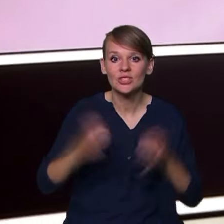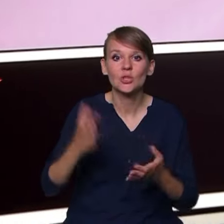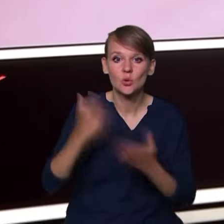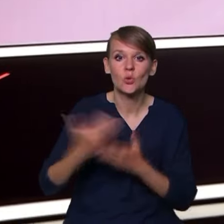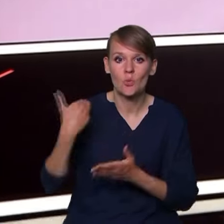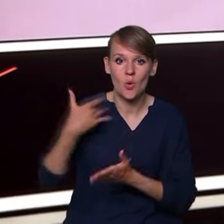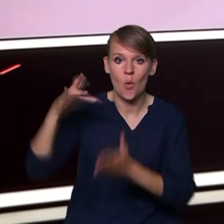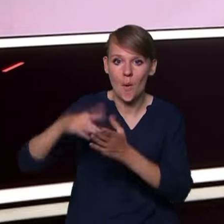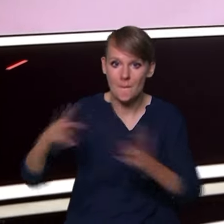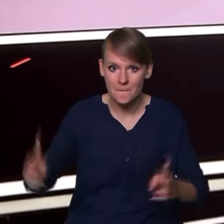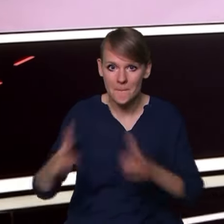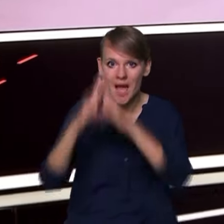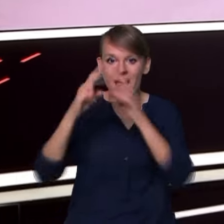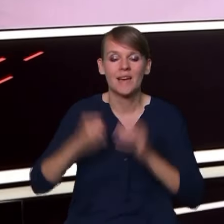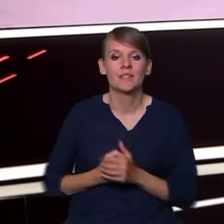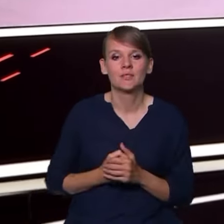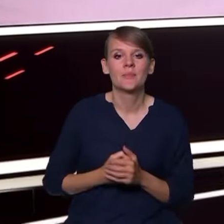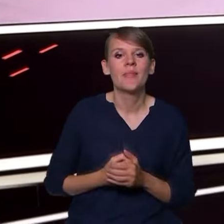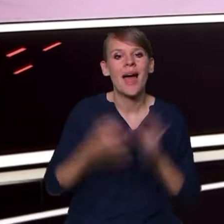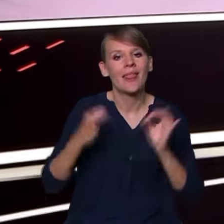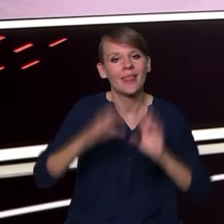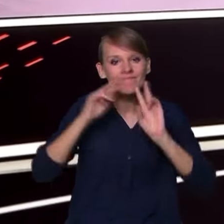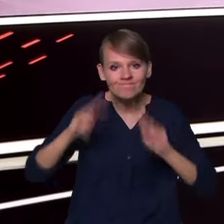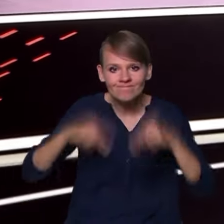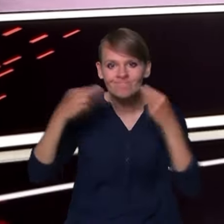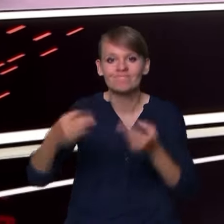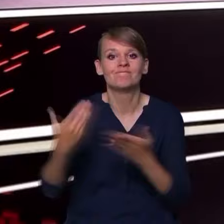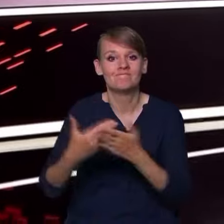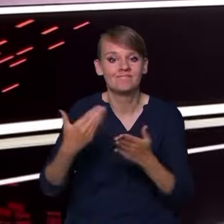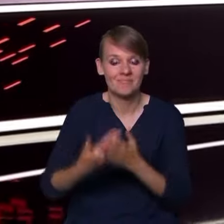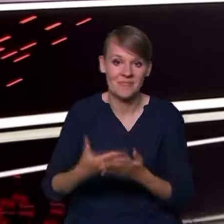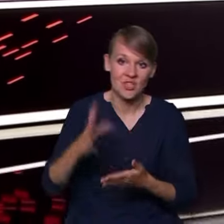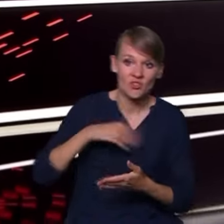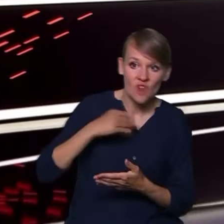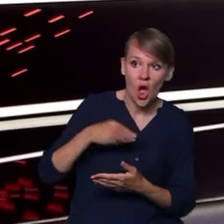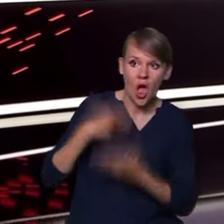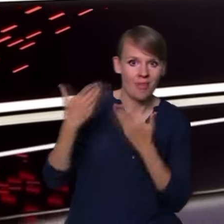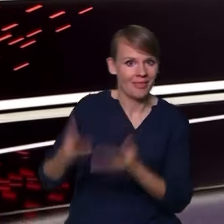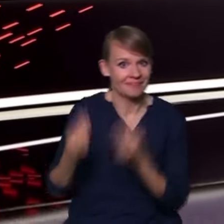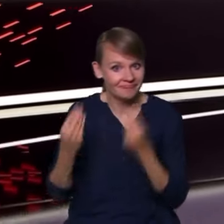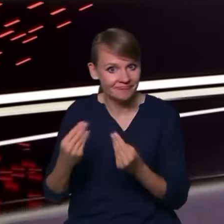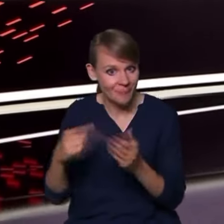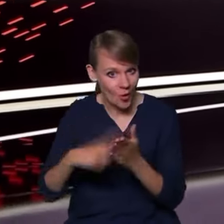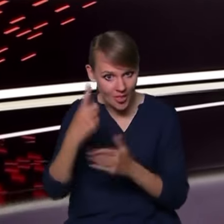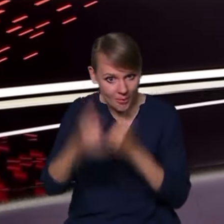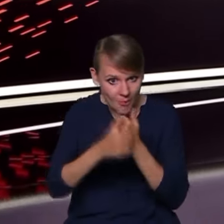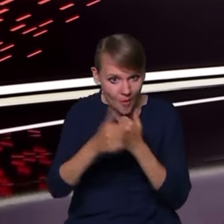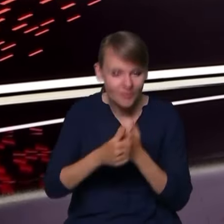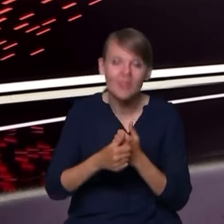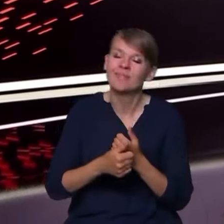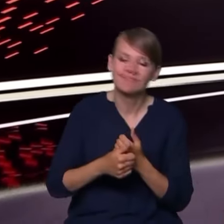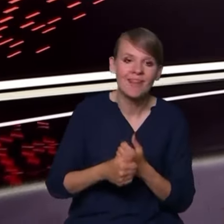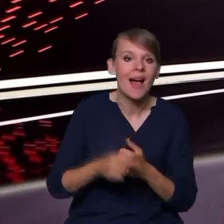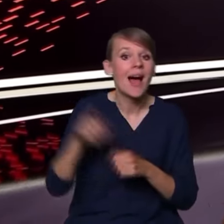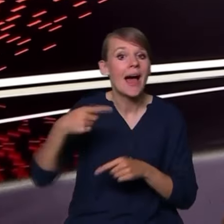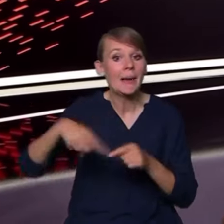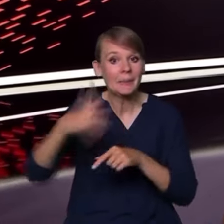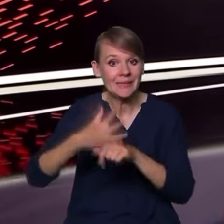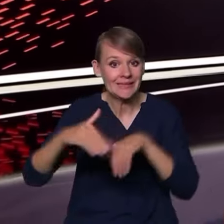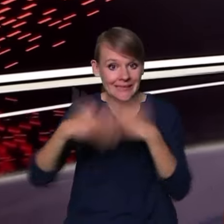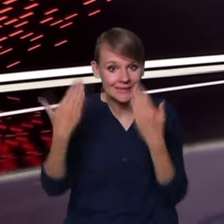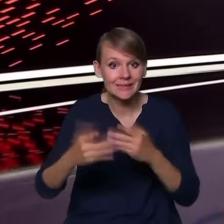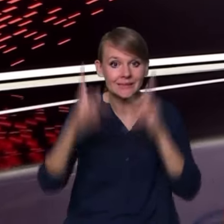Paryżu, ale wracamy tam nie tylko z powodu znakomitych występów Igi Świątek. Za równo 50 dni rozpoczną się 33